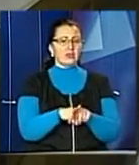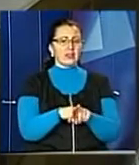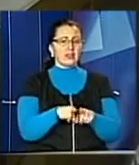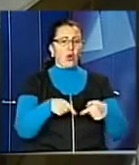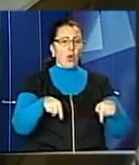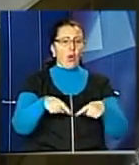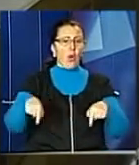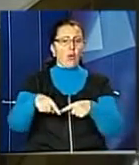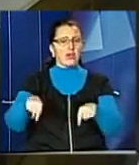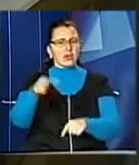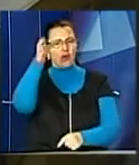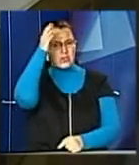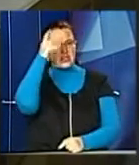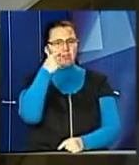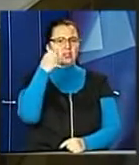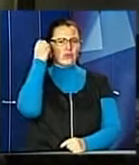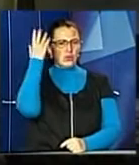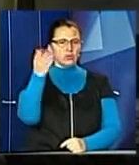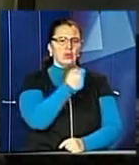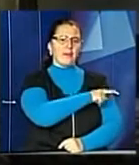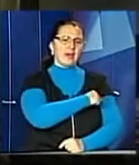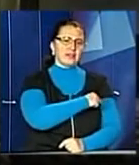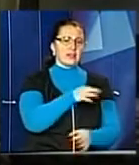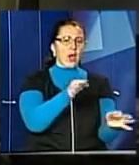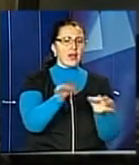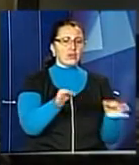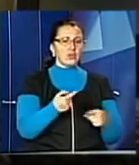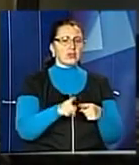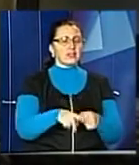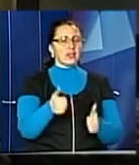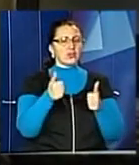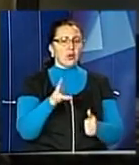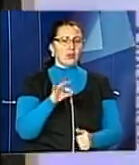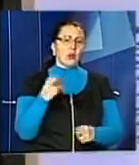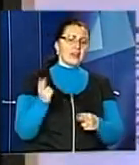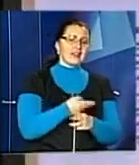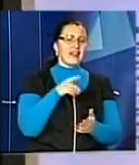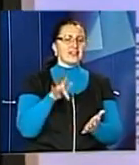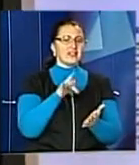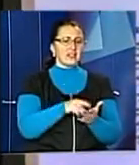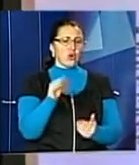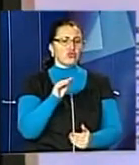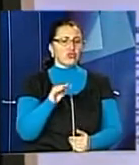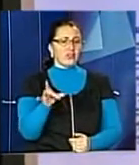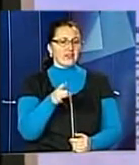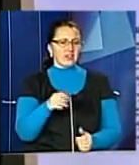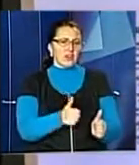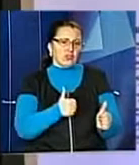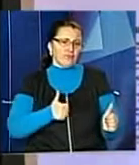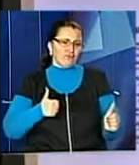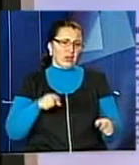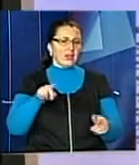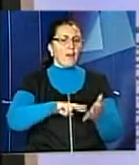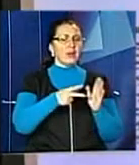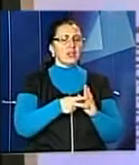'єктів в нас і в освіті, в культурі, в медицині. Інфраструктура – це добре, але з децентралізацією Жоківський район наразі відстає. Там